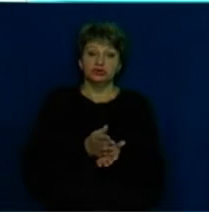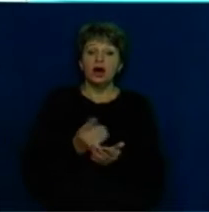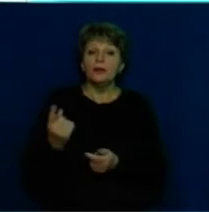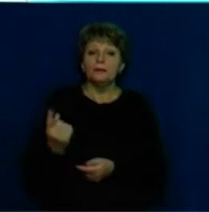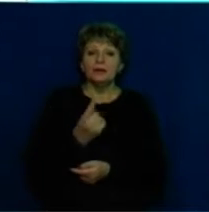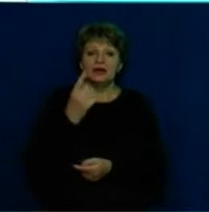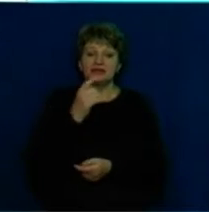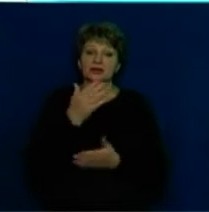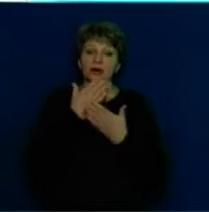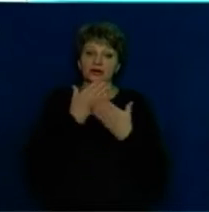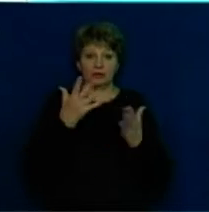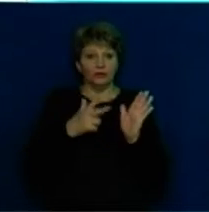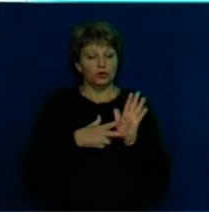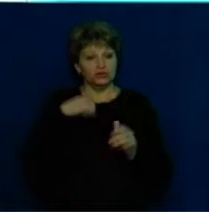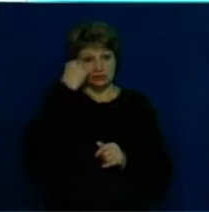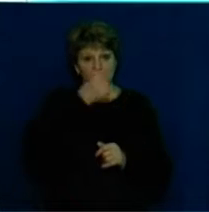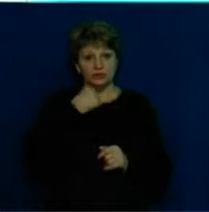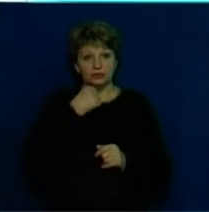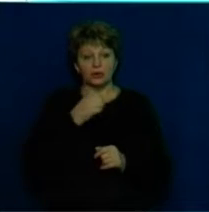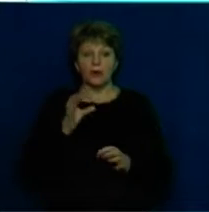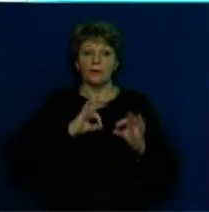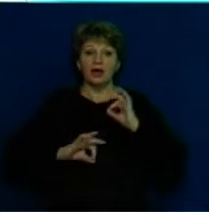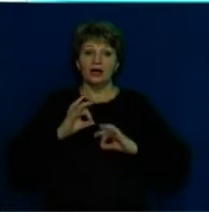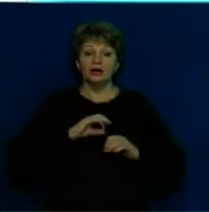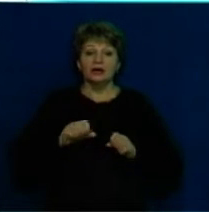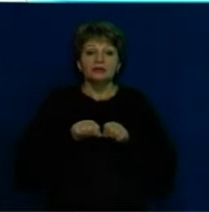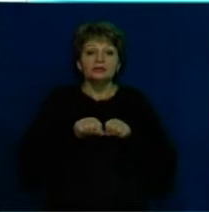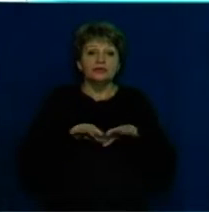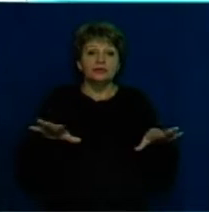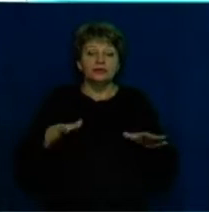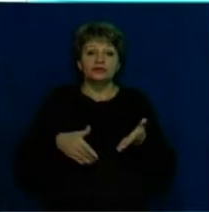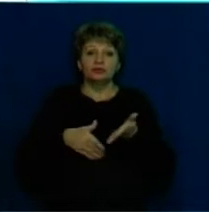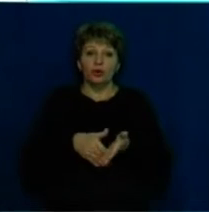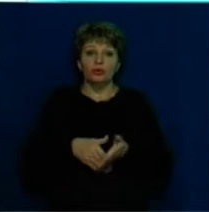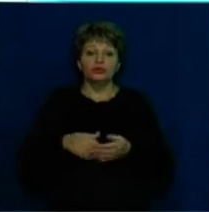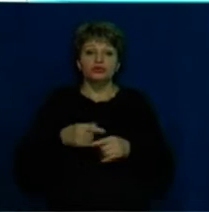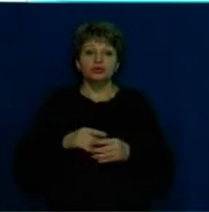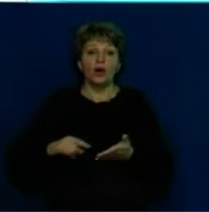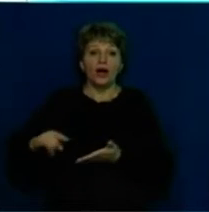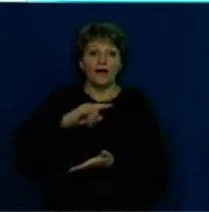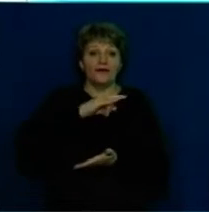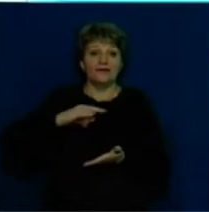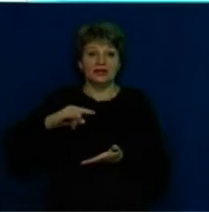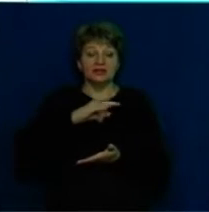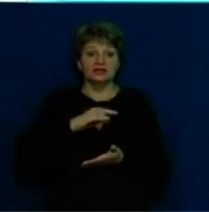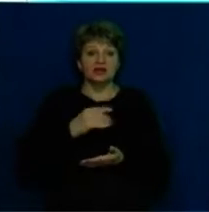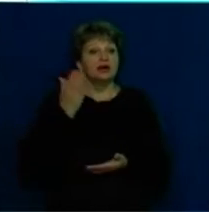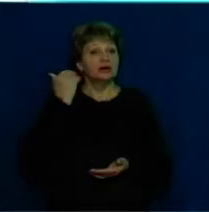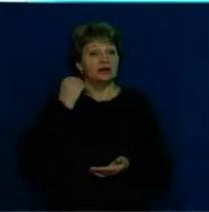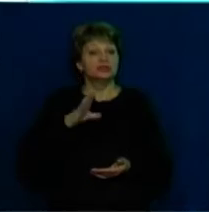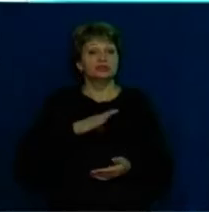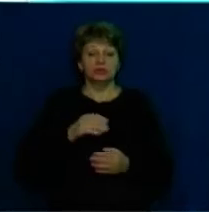вперше за останні вісім років препарат розповсюджують за допомогою авіації. До 2010 року вакцину розкидали полями